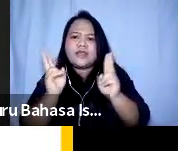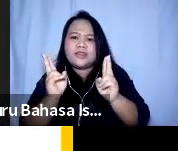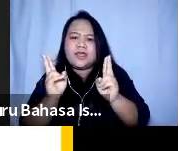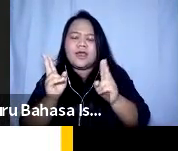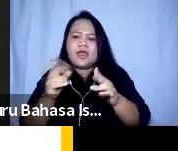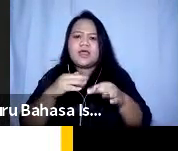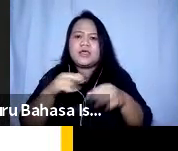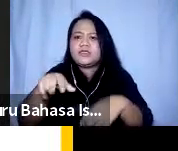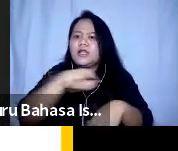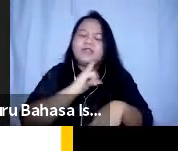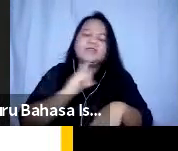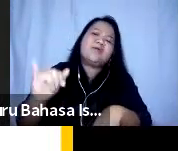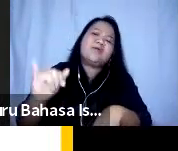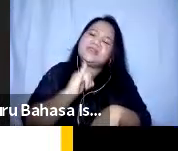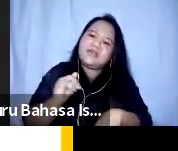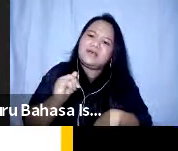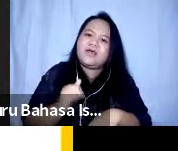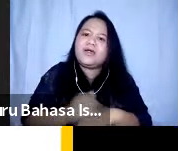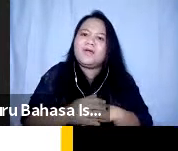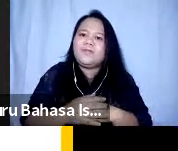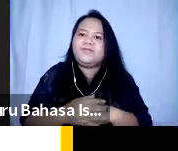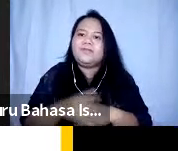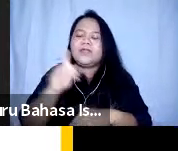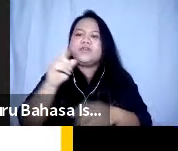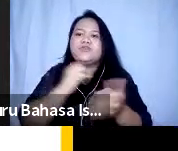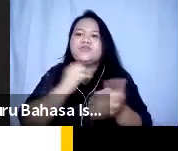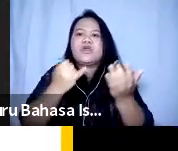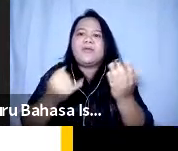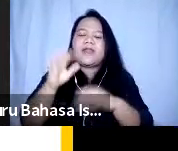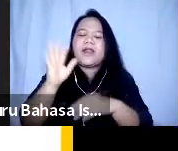masih ada satu gambar lagi